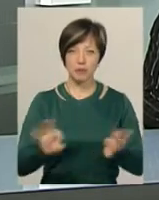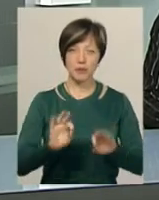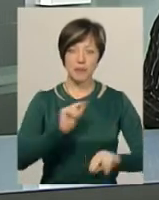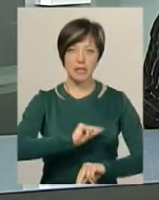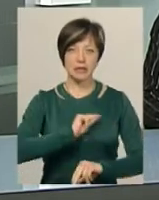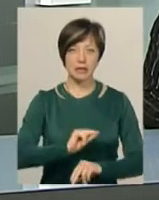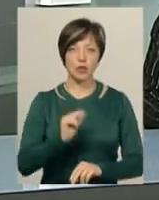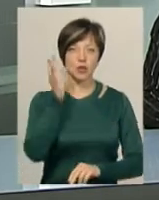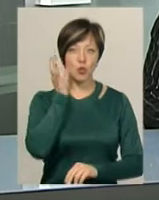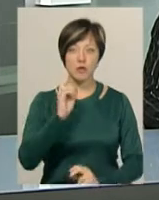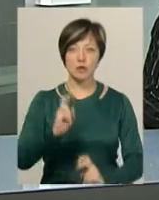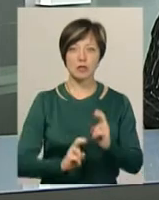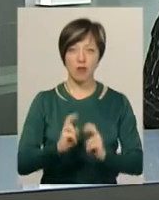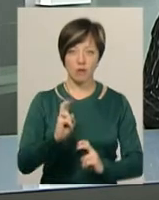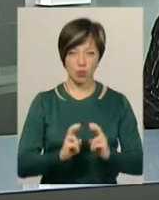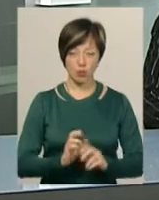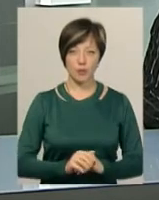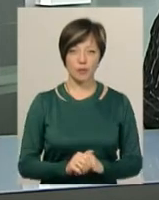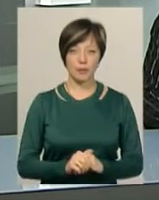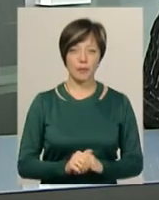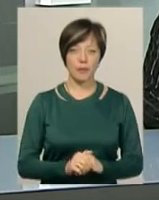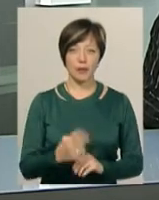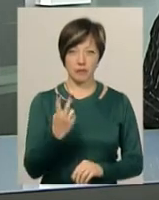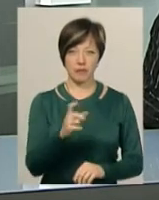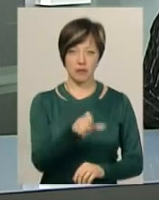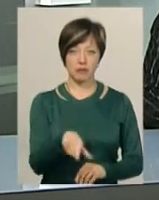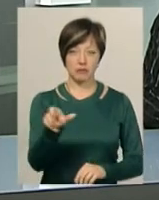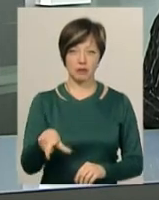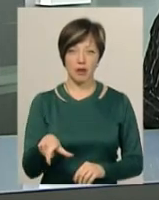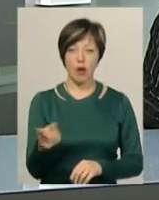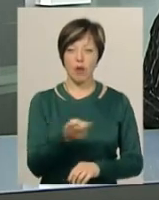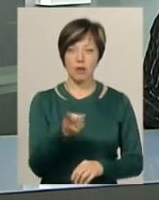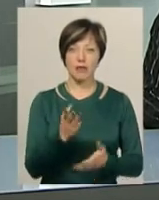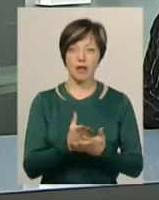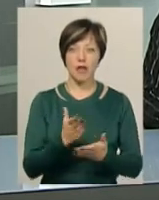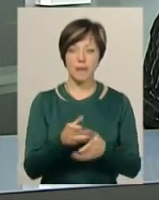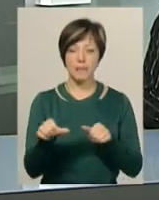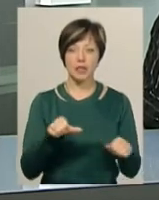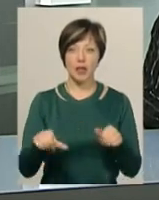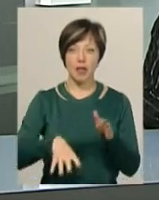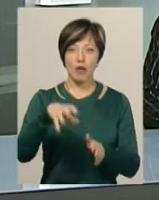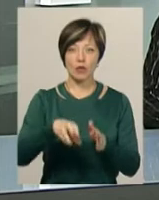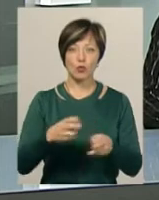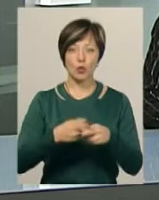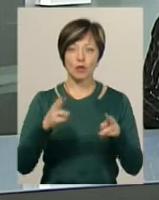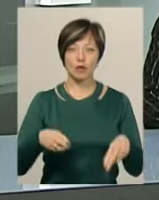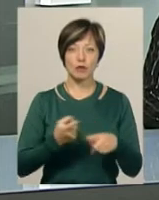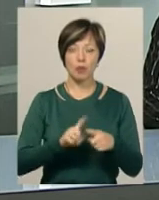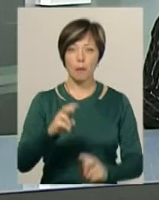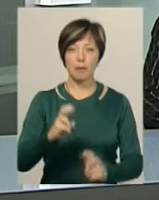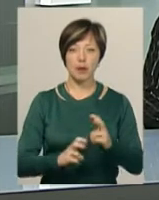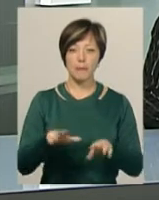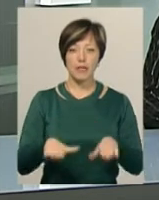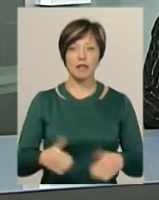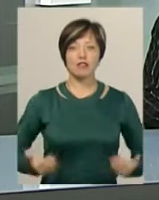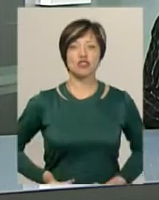Наркевичського цукрового заводу Віктор Лисиконь та Віктор Бобін. Обидва є машиністами насосних установок цього підприємства. Місцеві